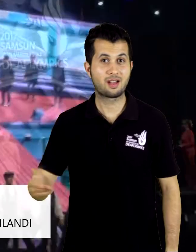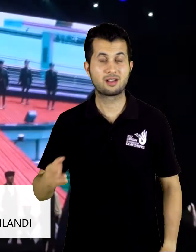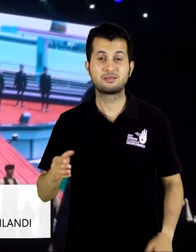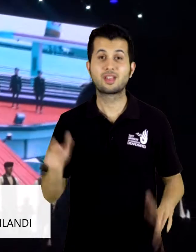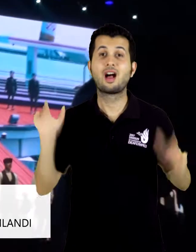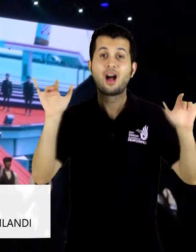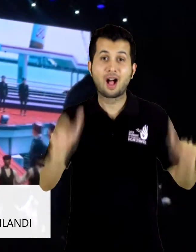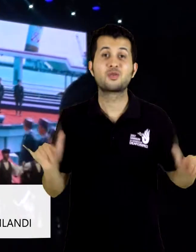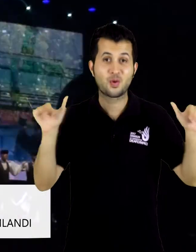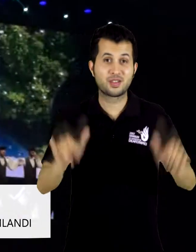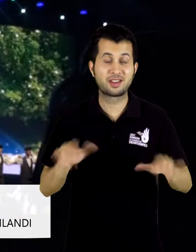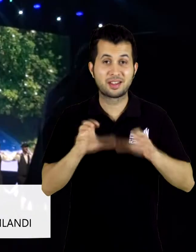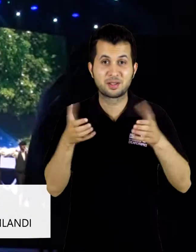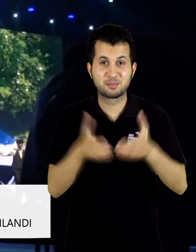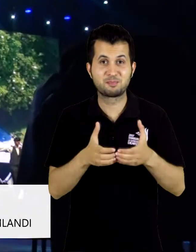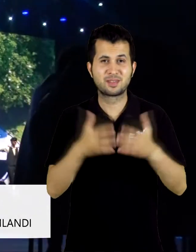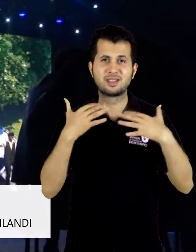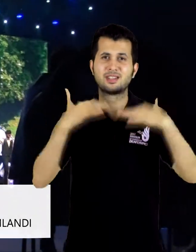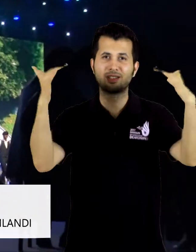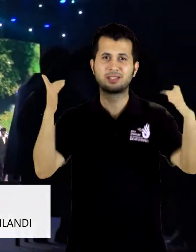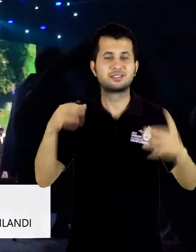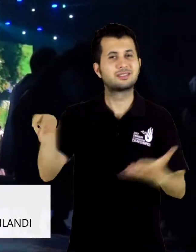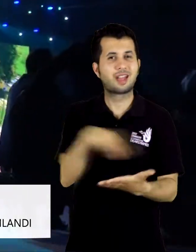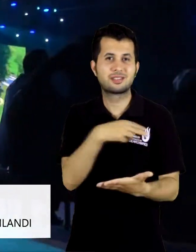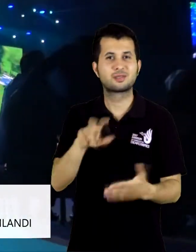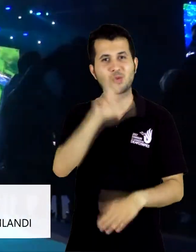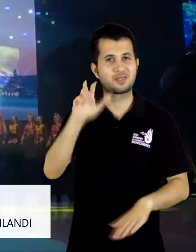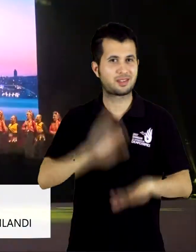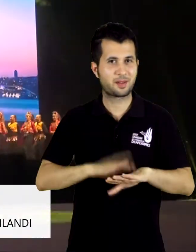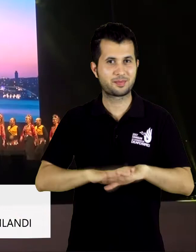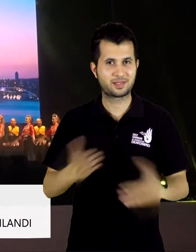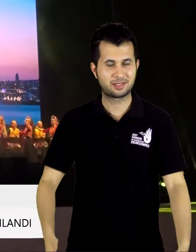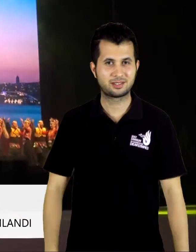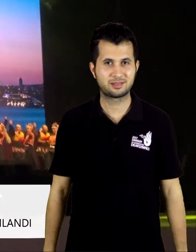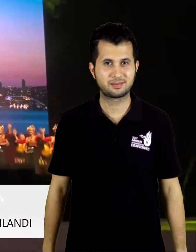Daha Sonra Halk Oyunları Ekipleri, İzleyicilere Dans Gösterileri Sundu.